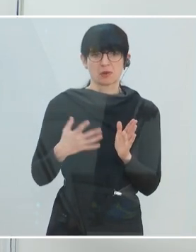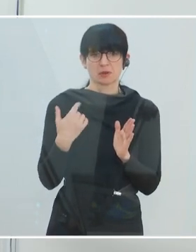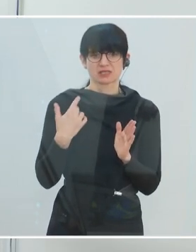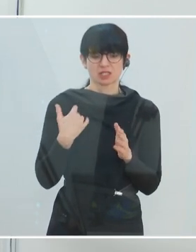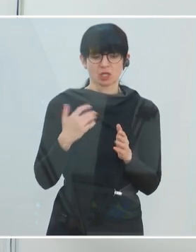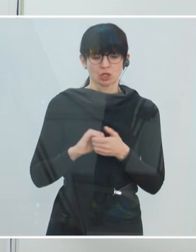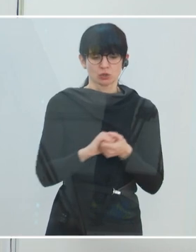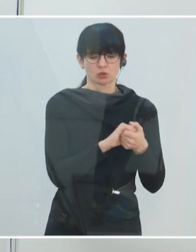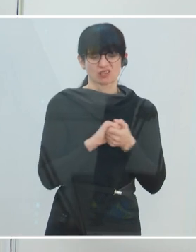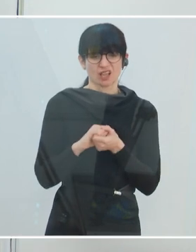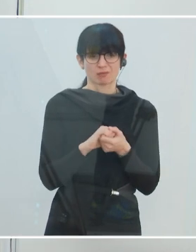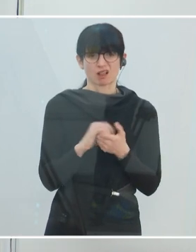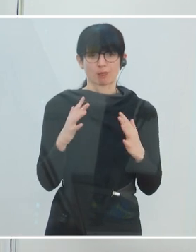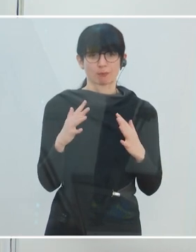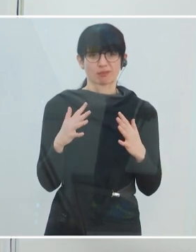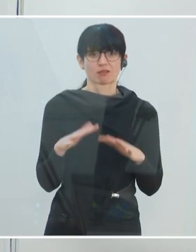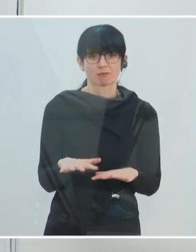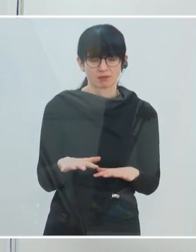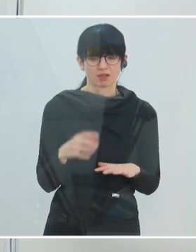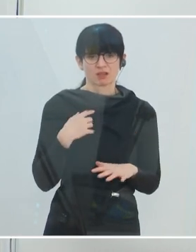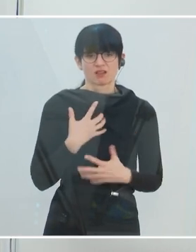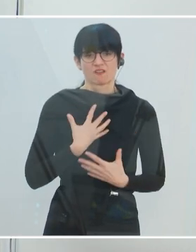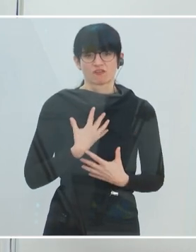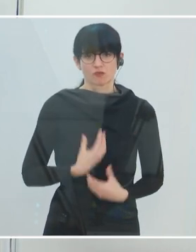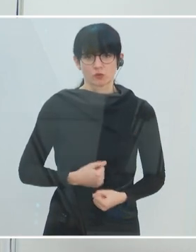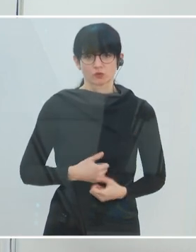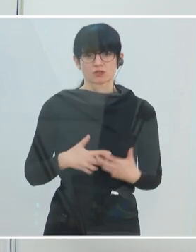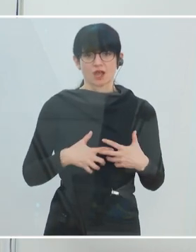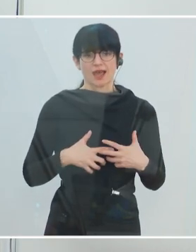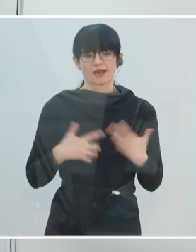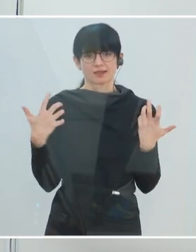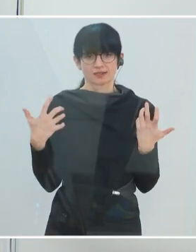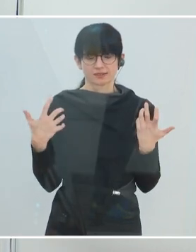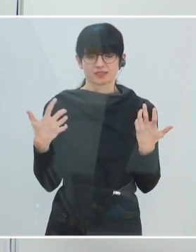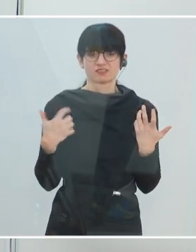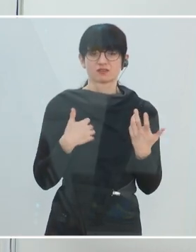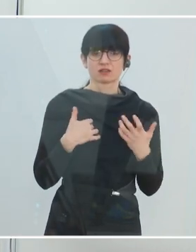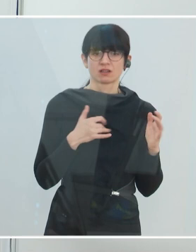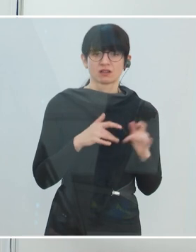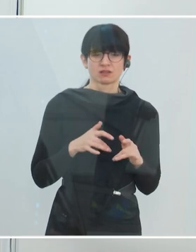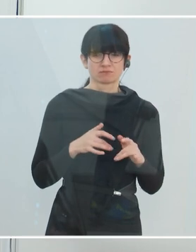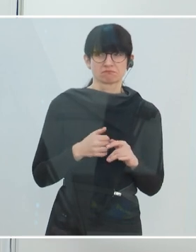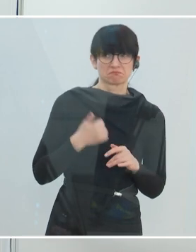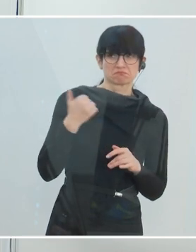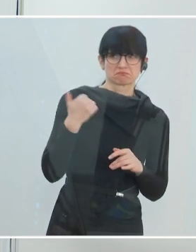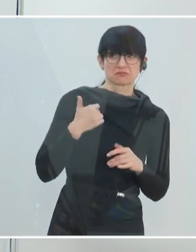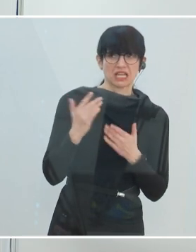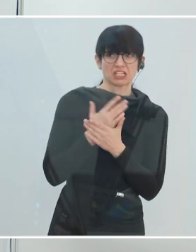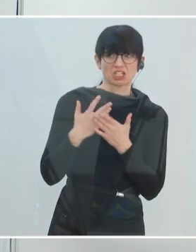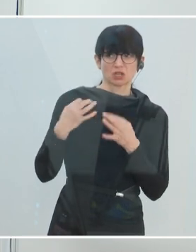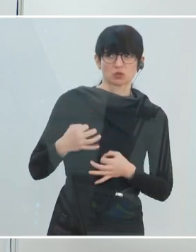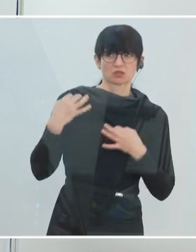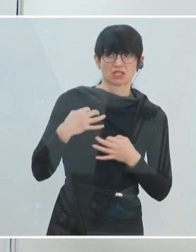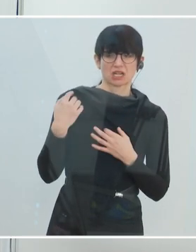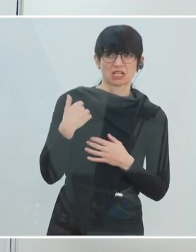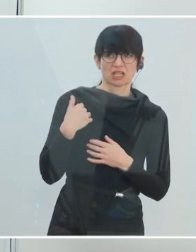Zusammenhalt zerbröckelt, wo die Leute frustriert werden, wo sie aggressiv werden, wo sie auch die Entscheidungsträger infrage stellen, wo sie das